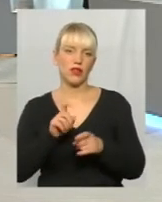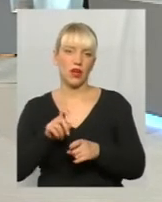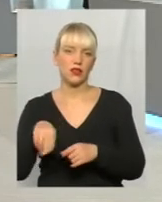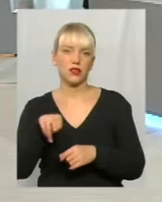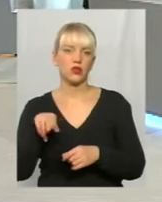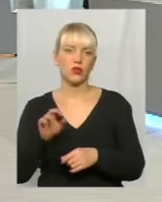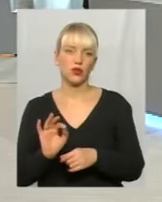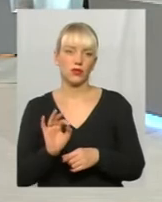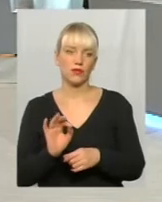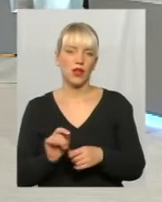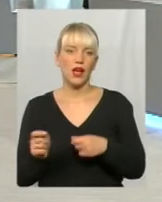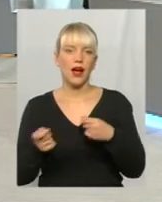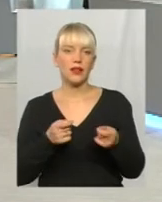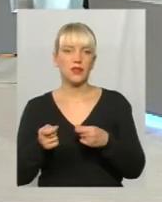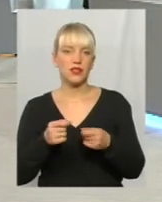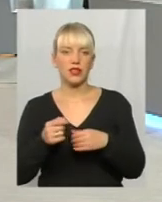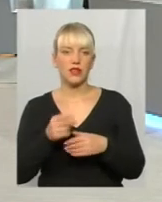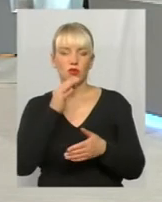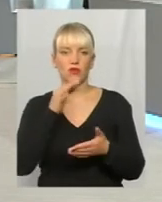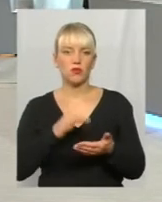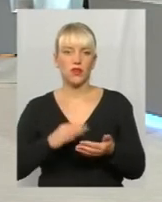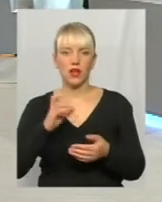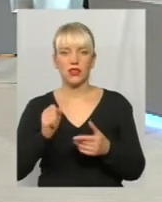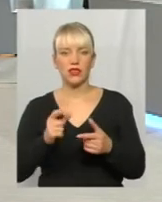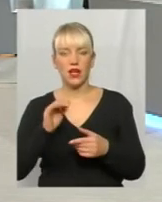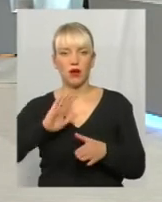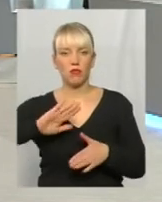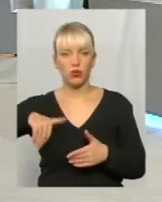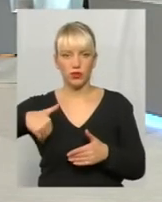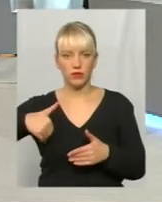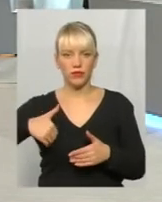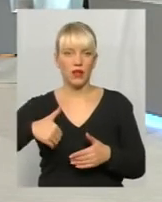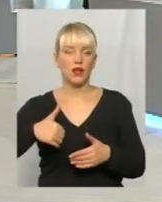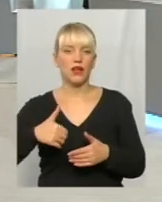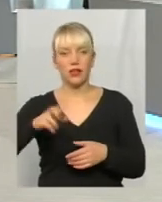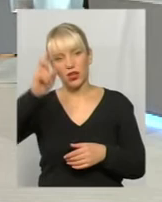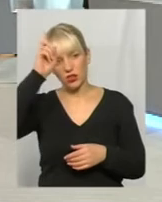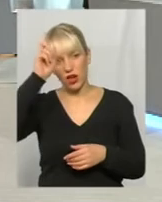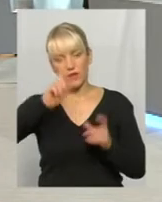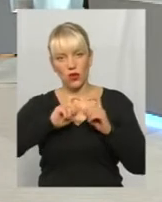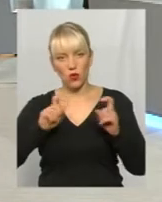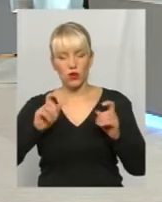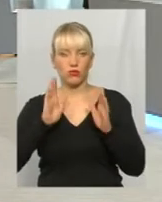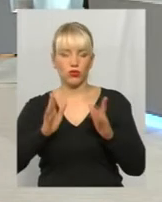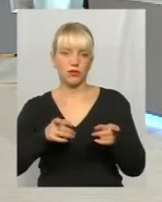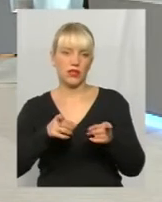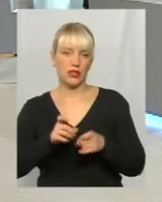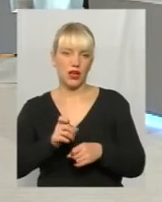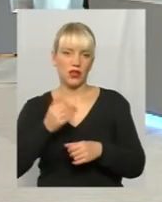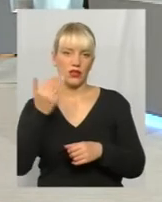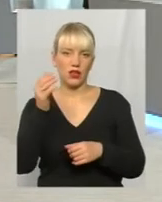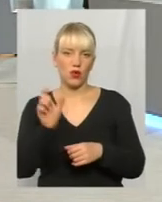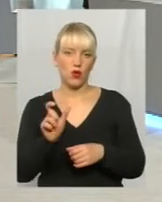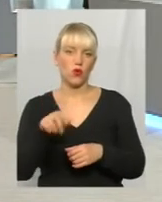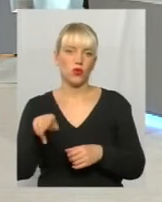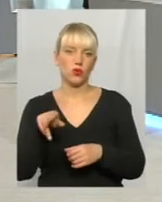адміністративної відповідальності, а потім, власне, державні органи будуть притягати його до